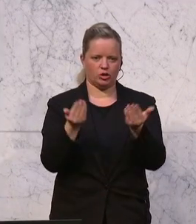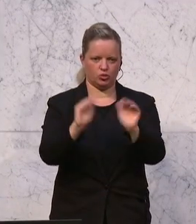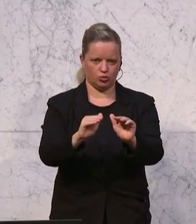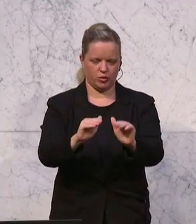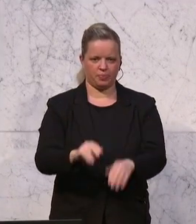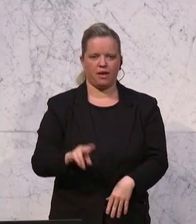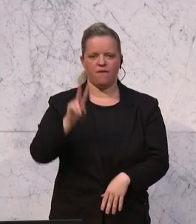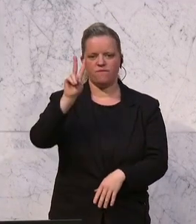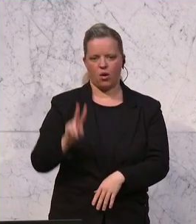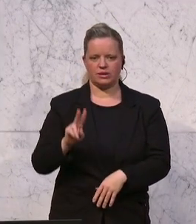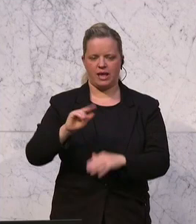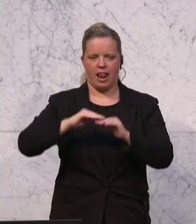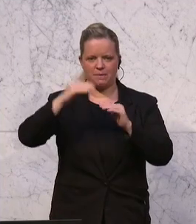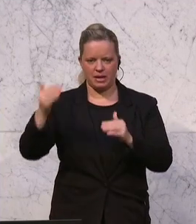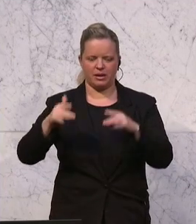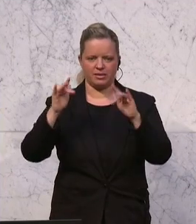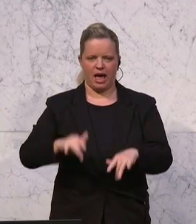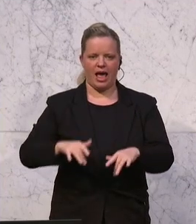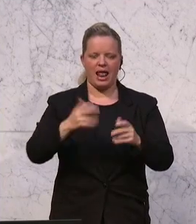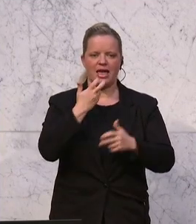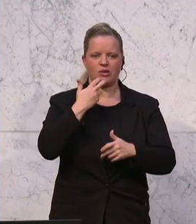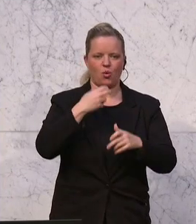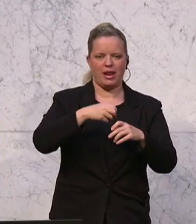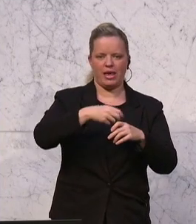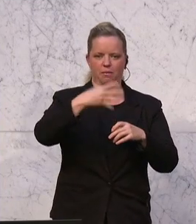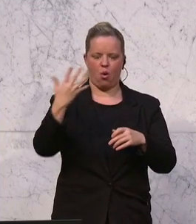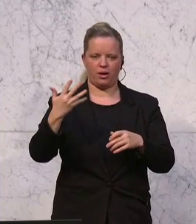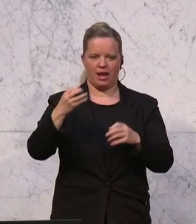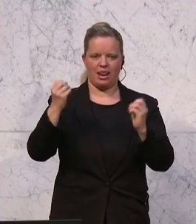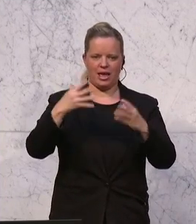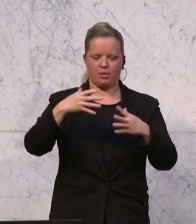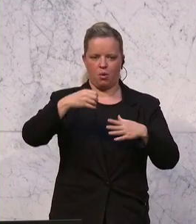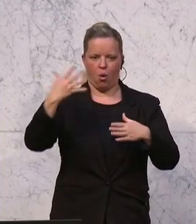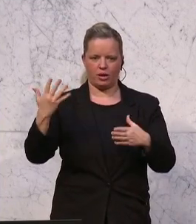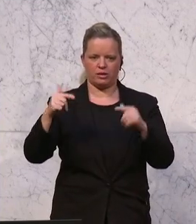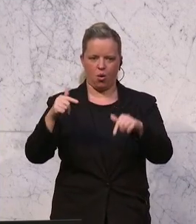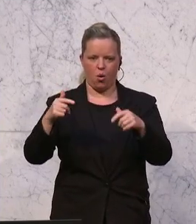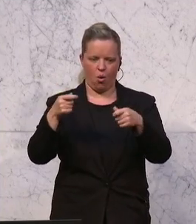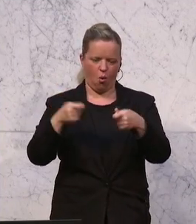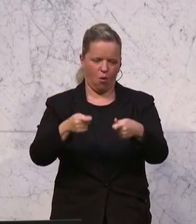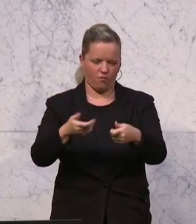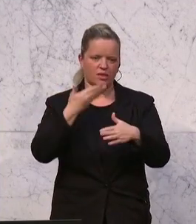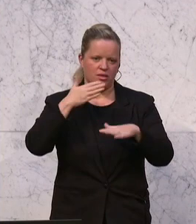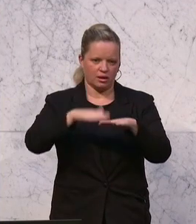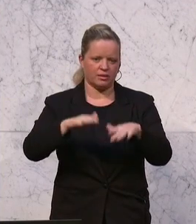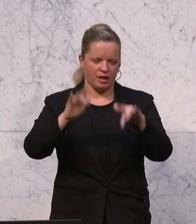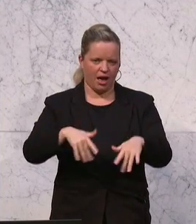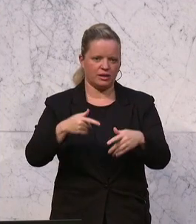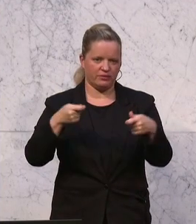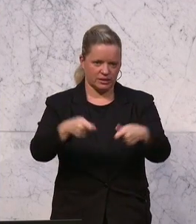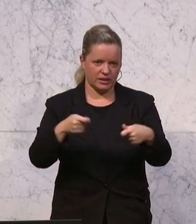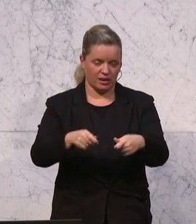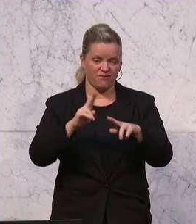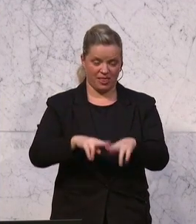Vöstalpine stellt um auf Elektro-Lichtbogenöfen, die ja mit Strom betrieben werden. Und wenn diese beiden Öfen in Betrieb gehen, spart sich die